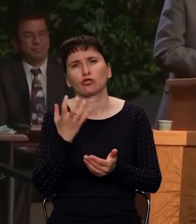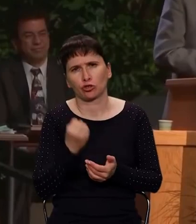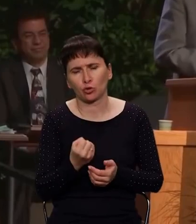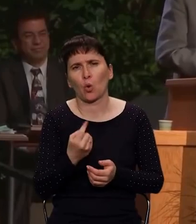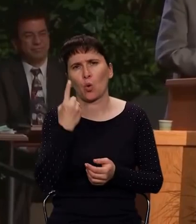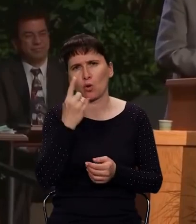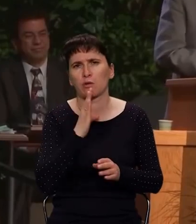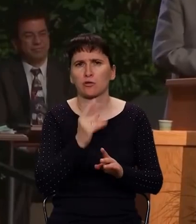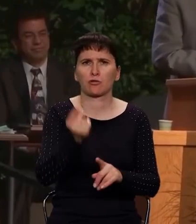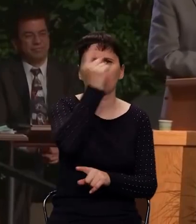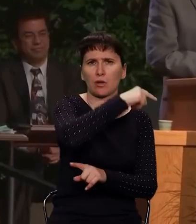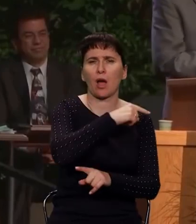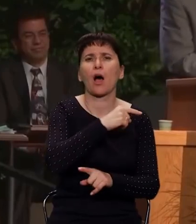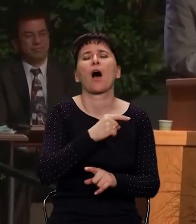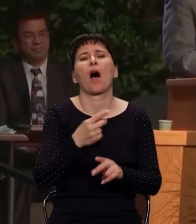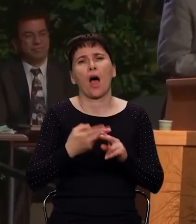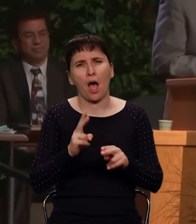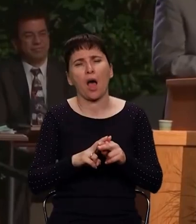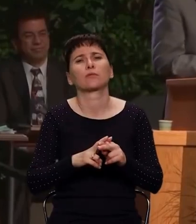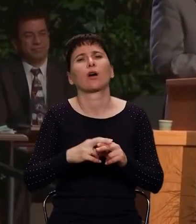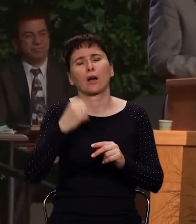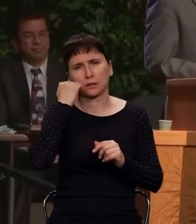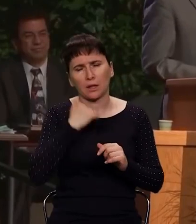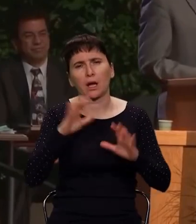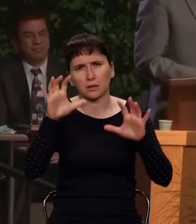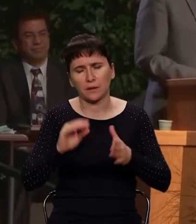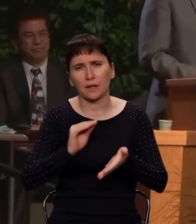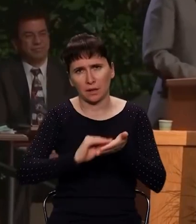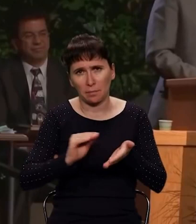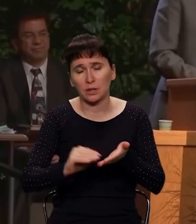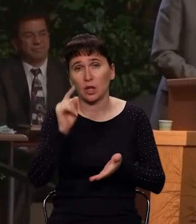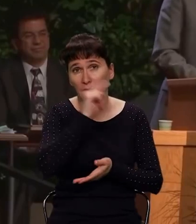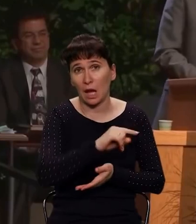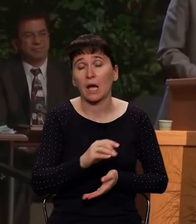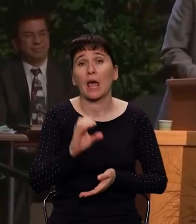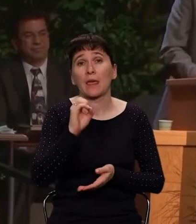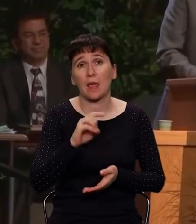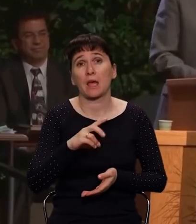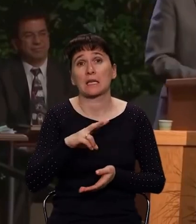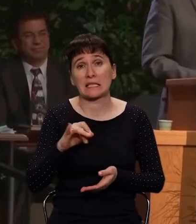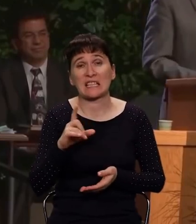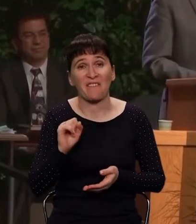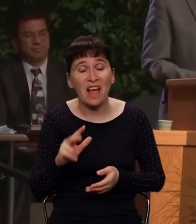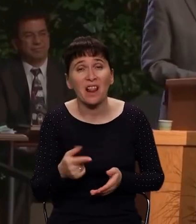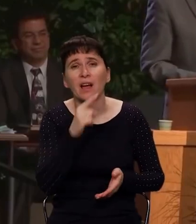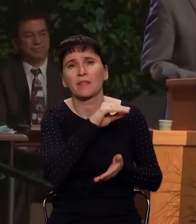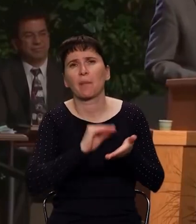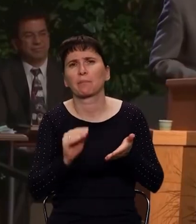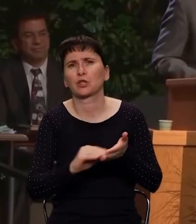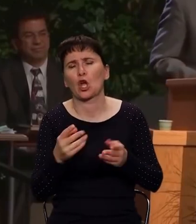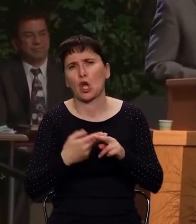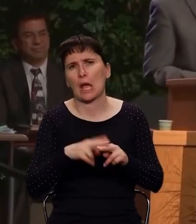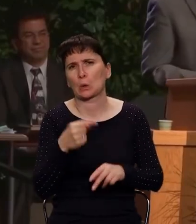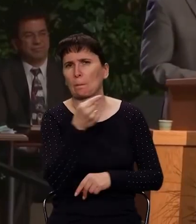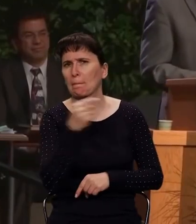подобным именем. И Изавель, заметьте, дважды, когда мы встречаемся с Изавелями в Библии, мы встречаемся с